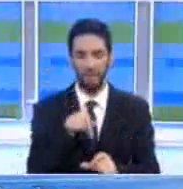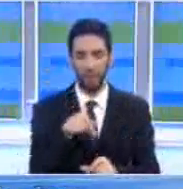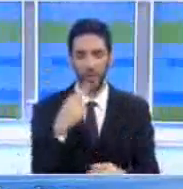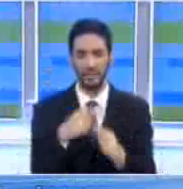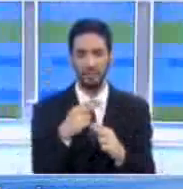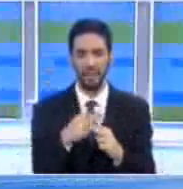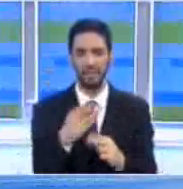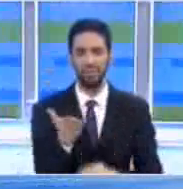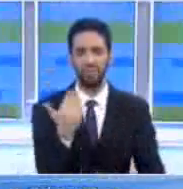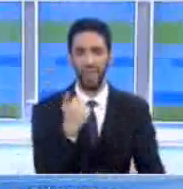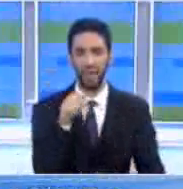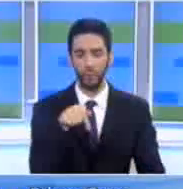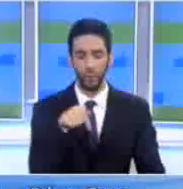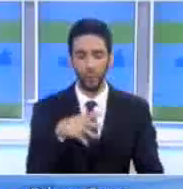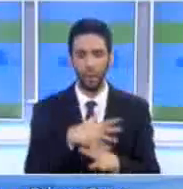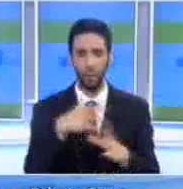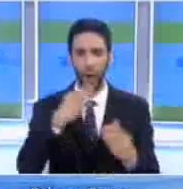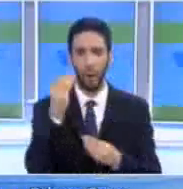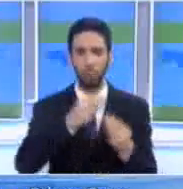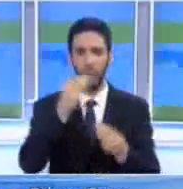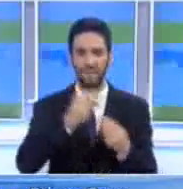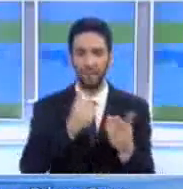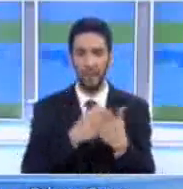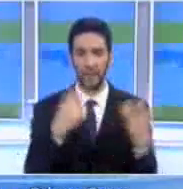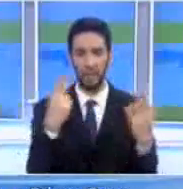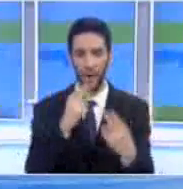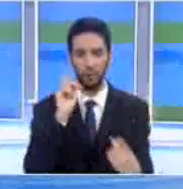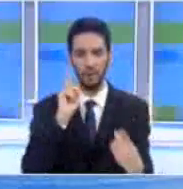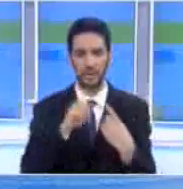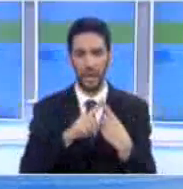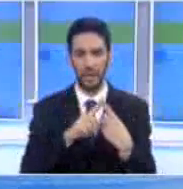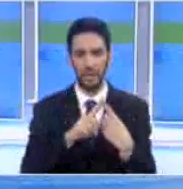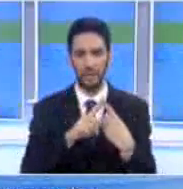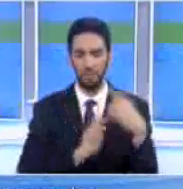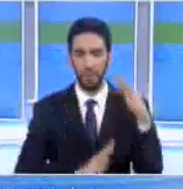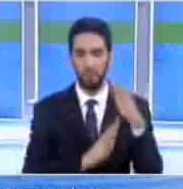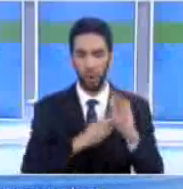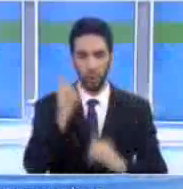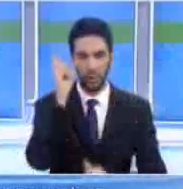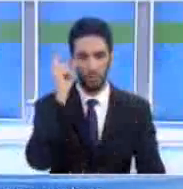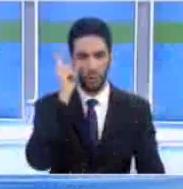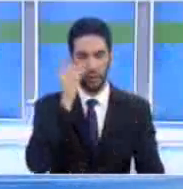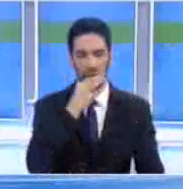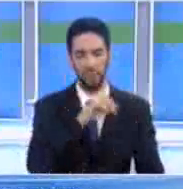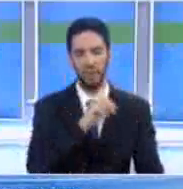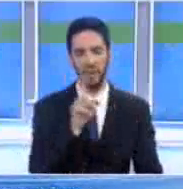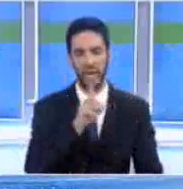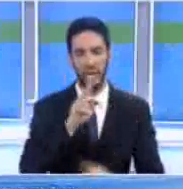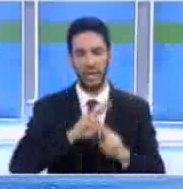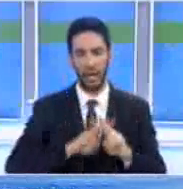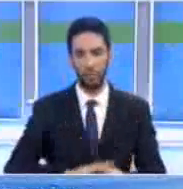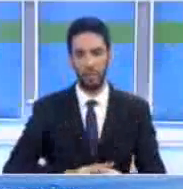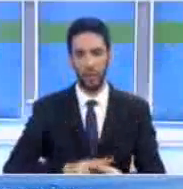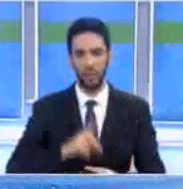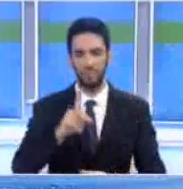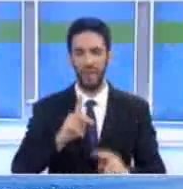ήταν τόσο μικρή σημασία που δεν δικαιολογείται ο θόρυβος και η διακοπή του διαλόγου Ο Πρόεδρος της Δημοκρατίας δηλώνει εξάλλου ότι